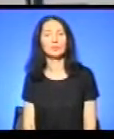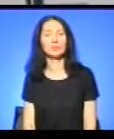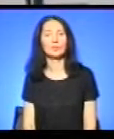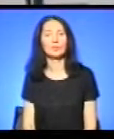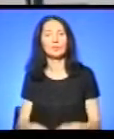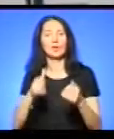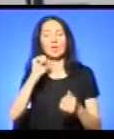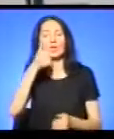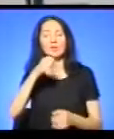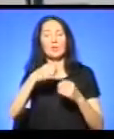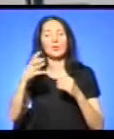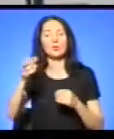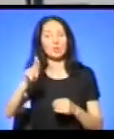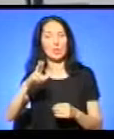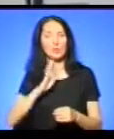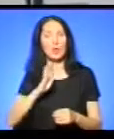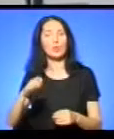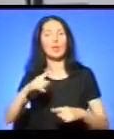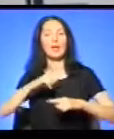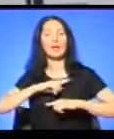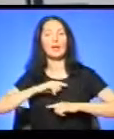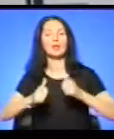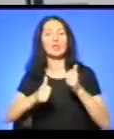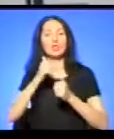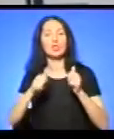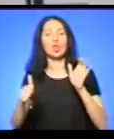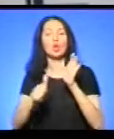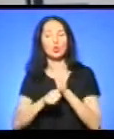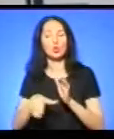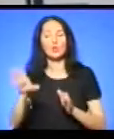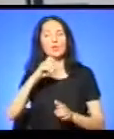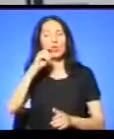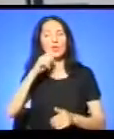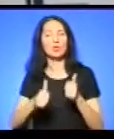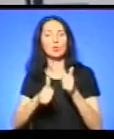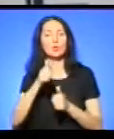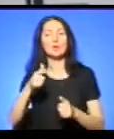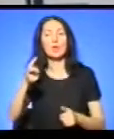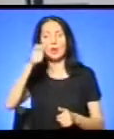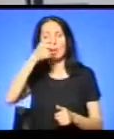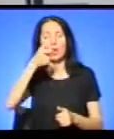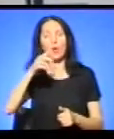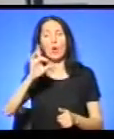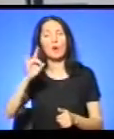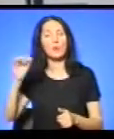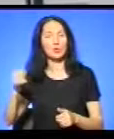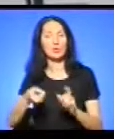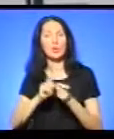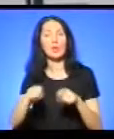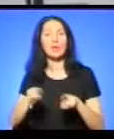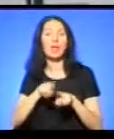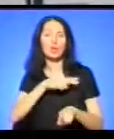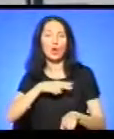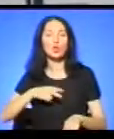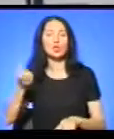Завтра, 15 серпня, відбудуться фінальні сутички 6-го всеукраїнського турніру із греко-римської боротьби та нагородження переможців.